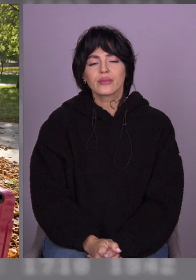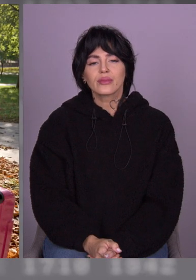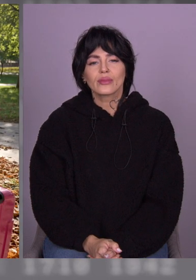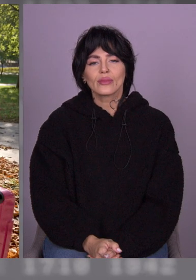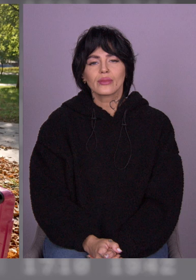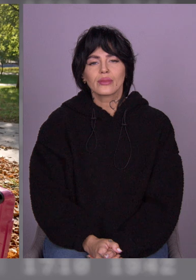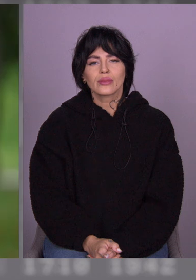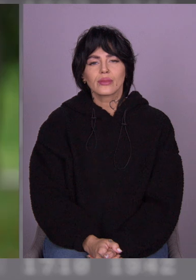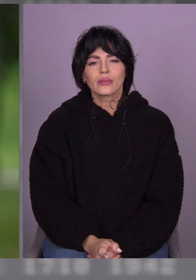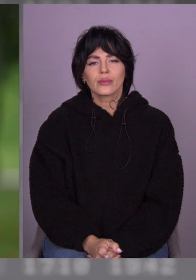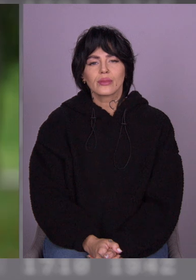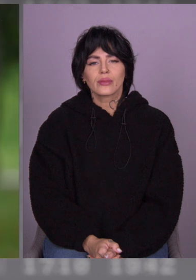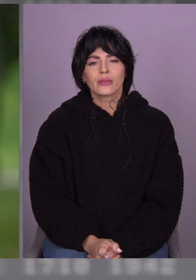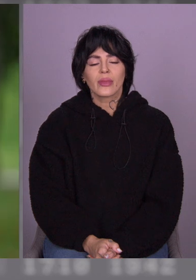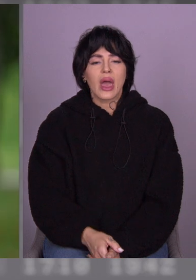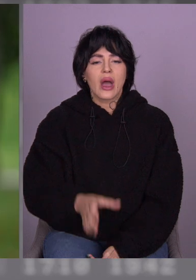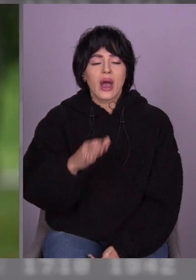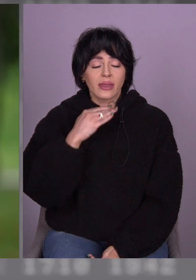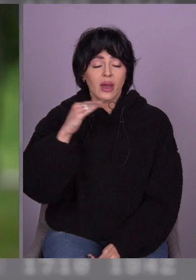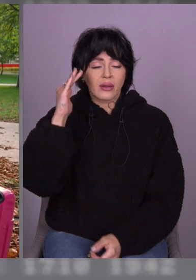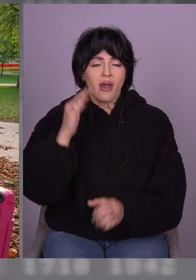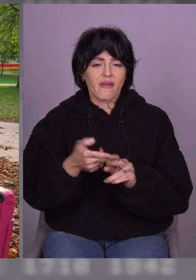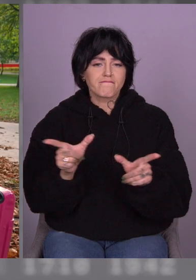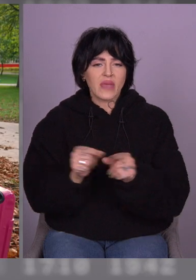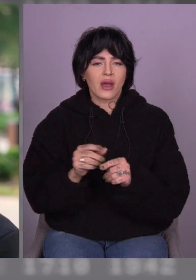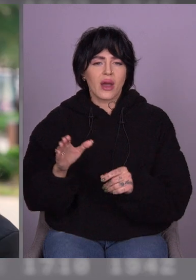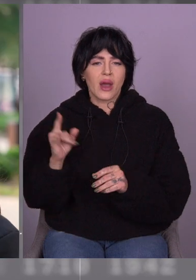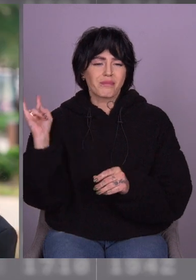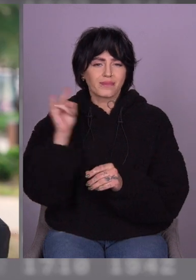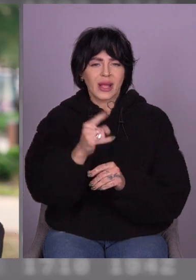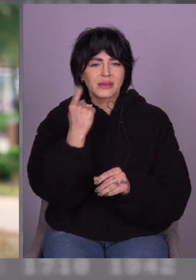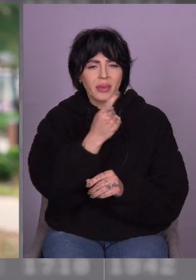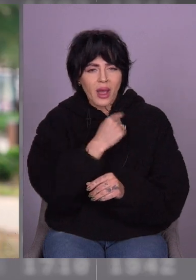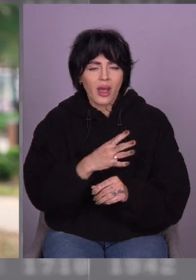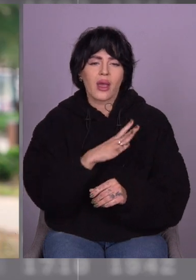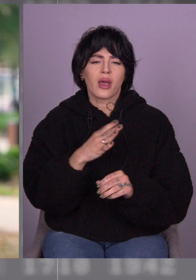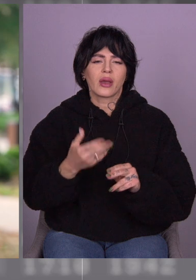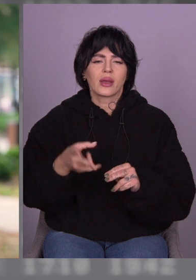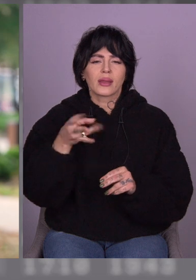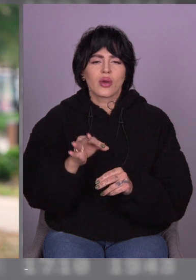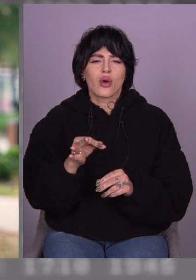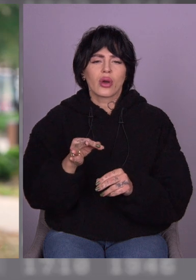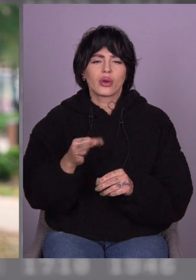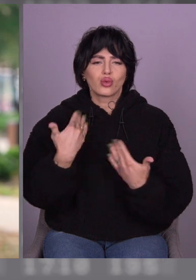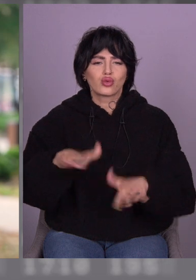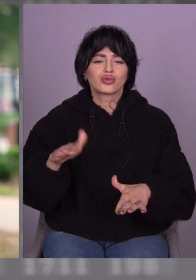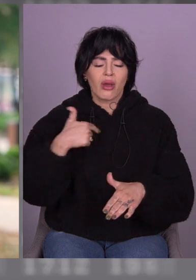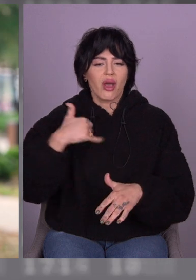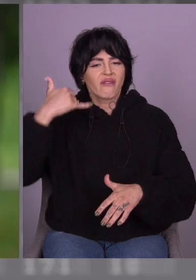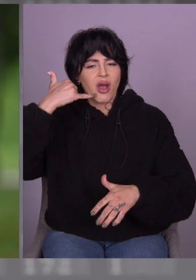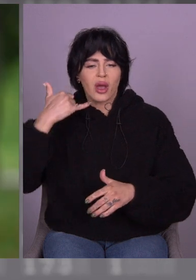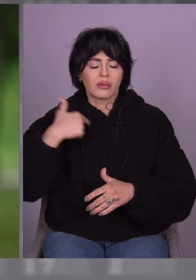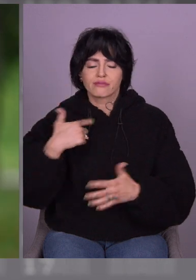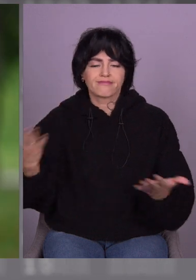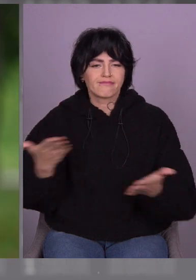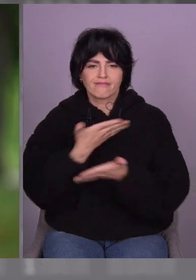Я не повернулася додому. 5 числа ми прилетіли в Іспанію. Той же день з татом сник вже зв'язок. Тобто